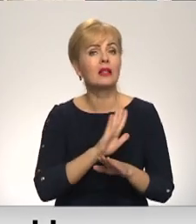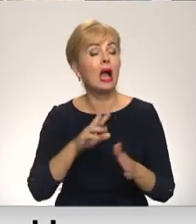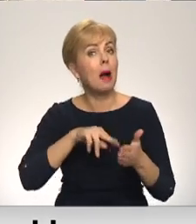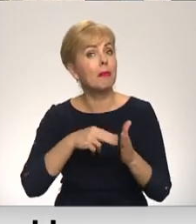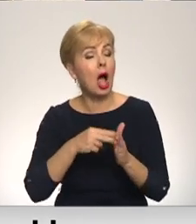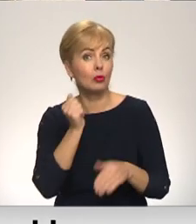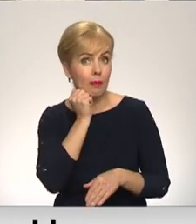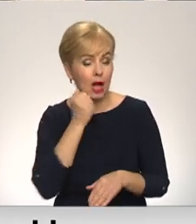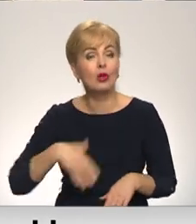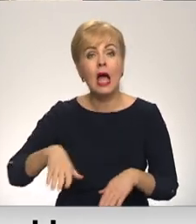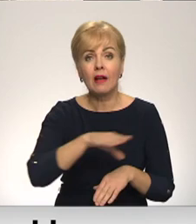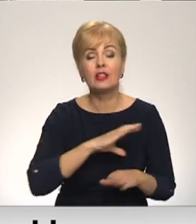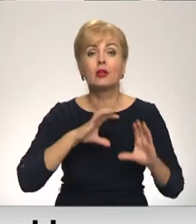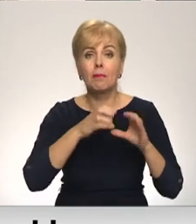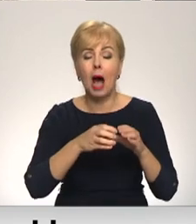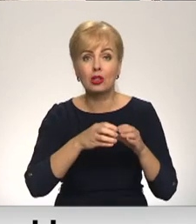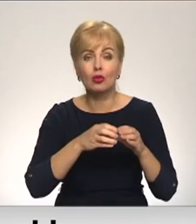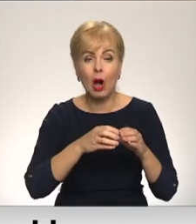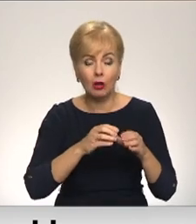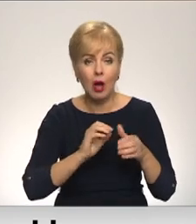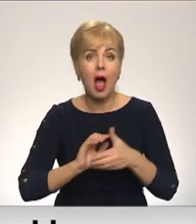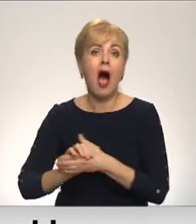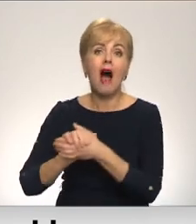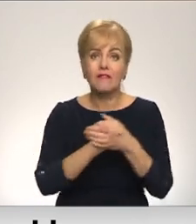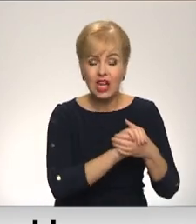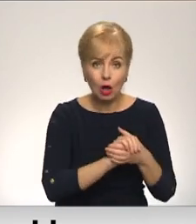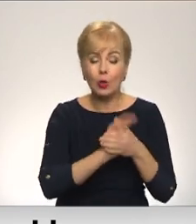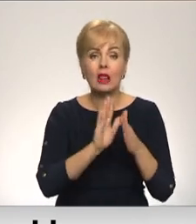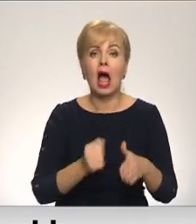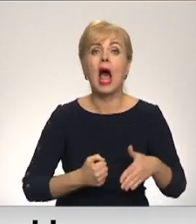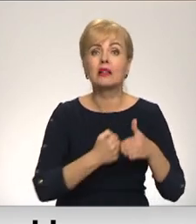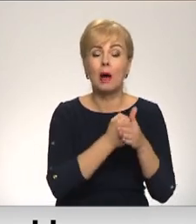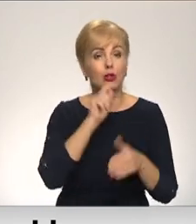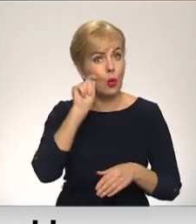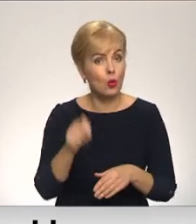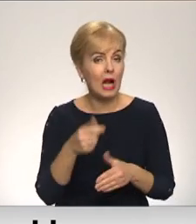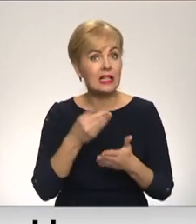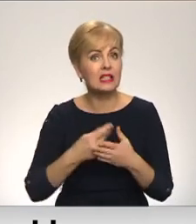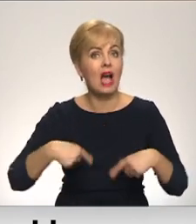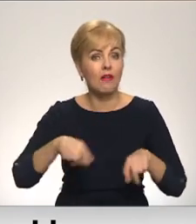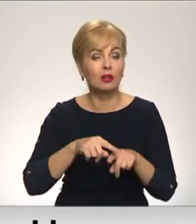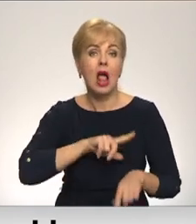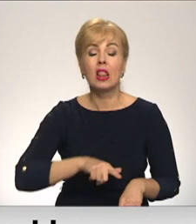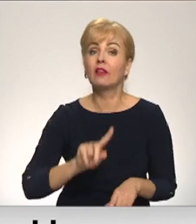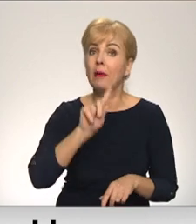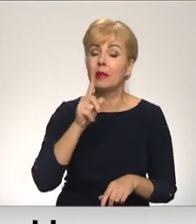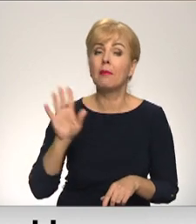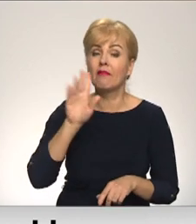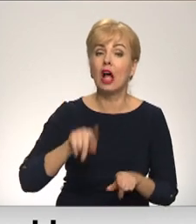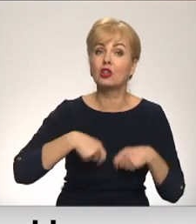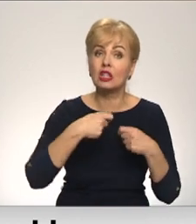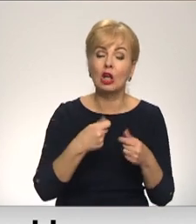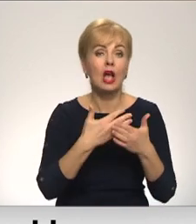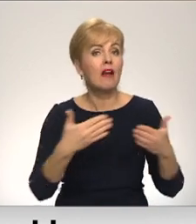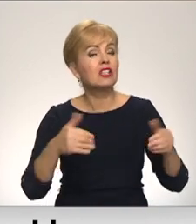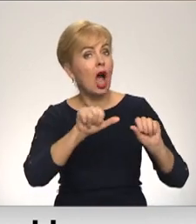Visa pasaula apvienojās, lai noturētu un atbalstītu Ukraiņas suverenitāti. Latvija bija pirmā valsts, kas mums sniedz visu